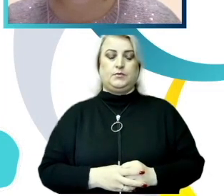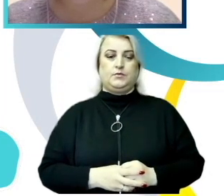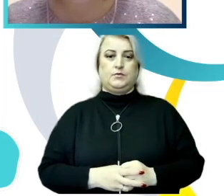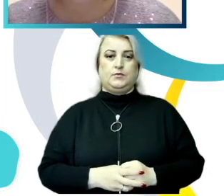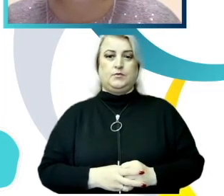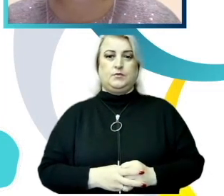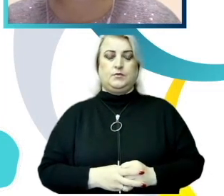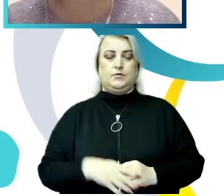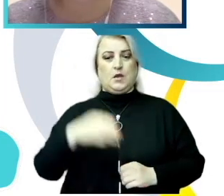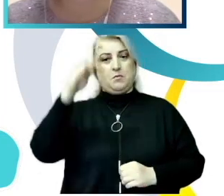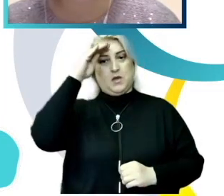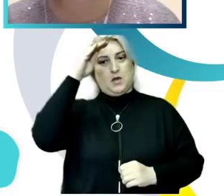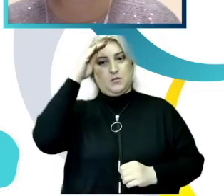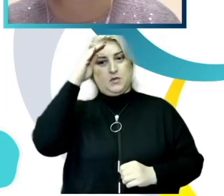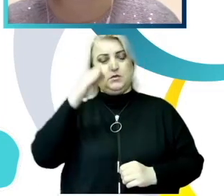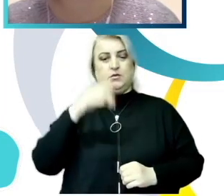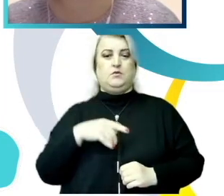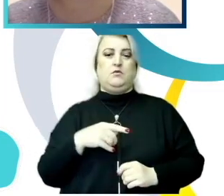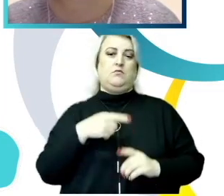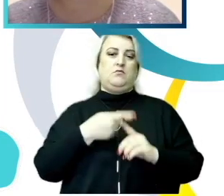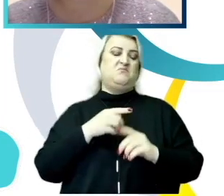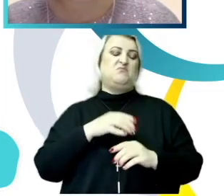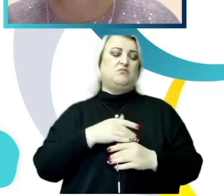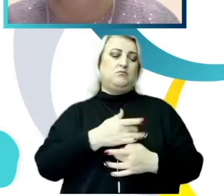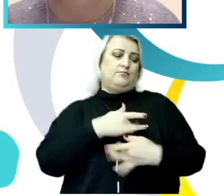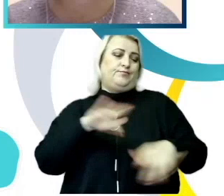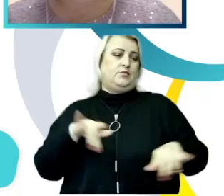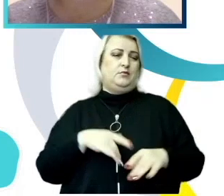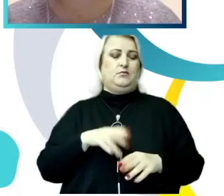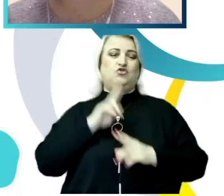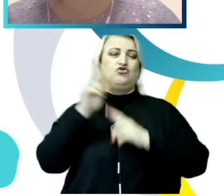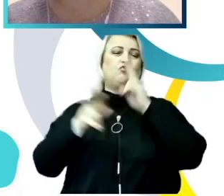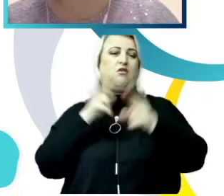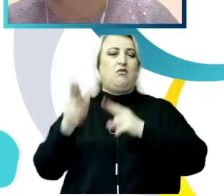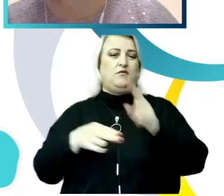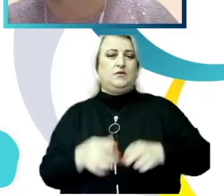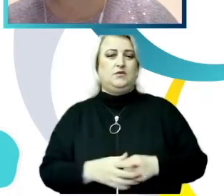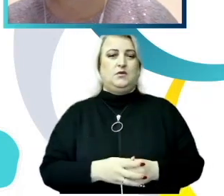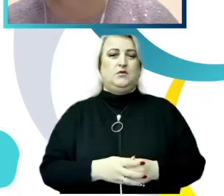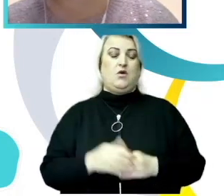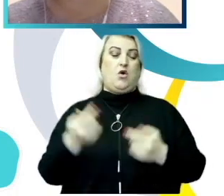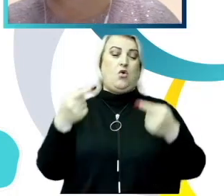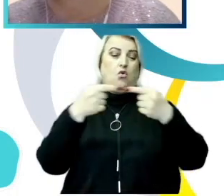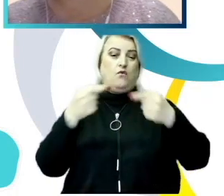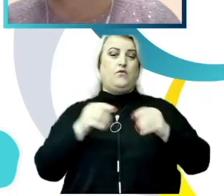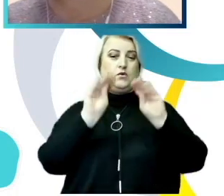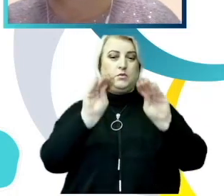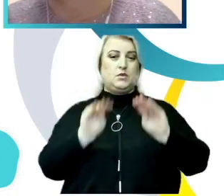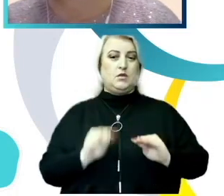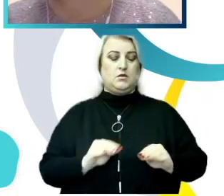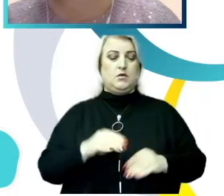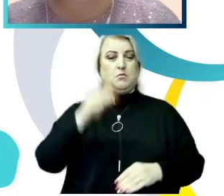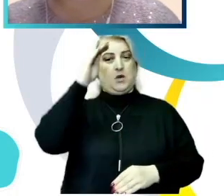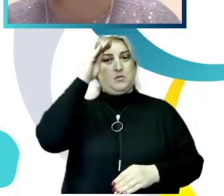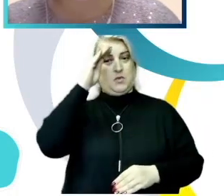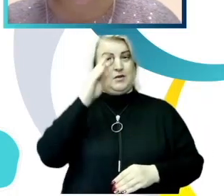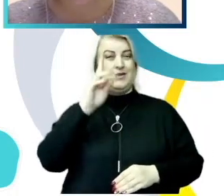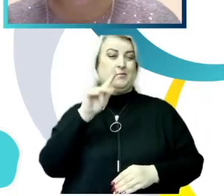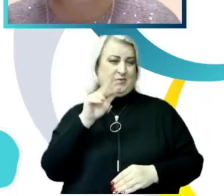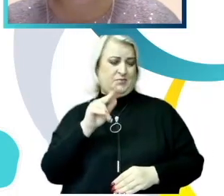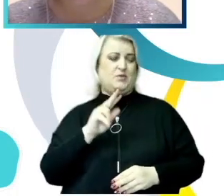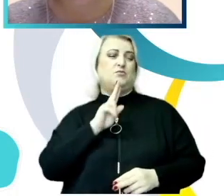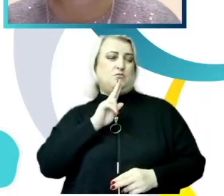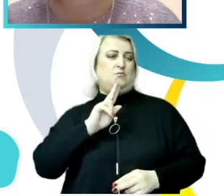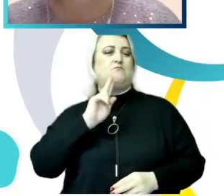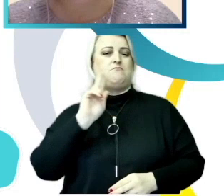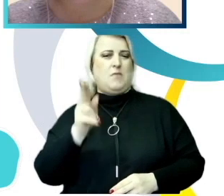Băieții tind să nu raporteze cazurile de hărțuire sexuală. Conform datelor sondajului, băieții s-ar adresa la organele